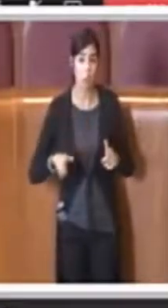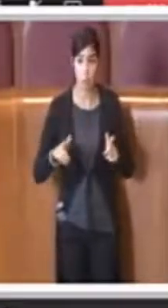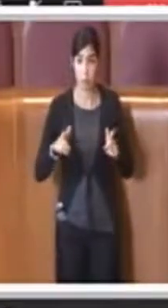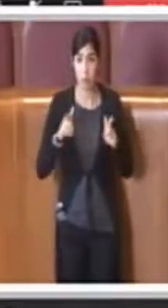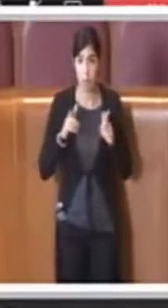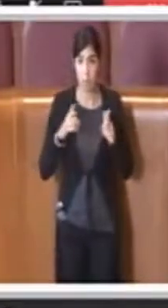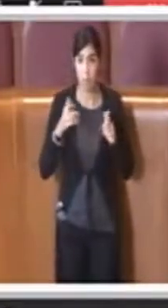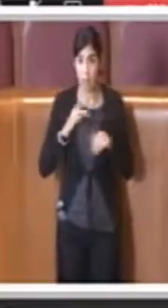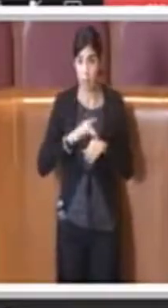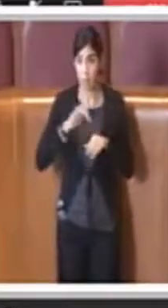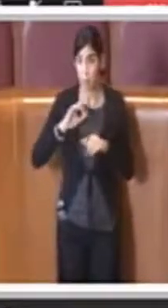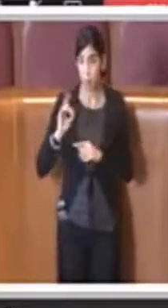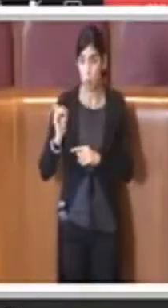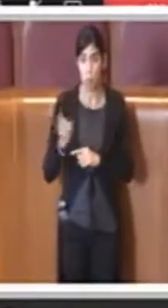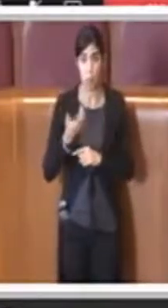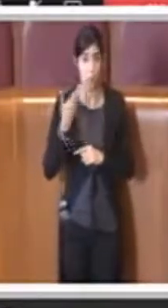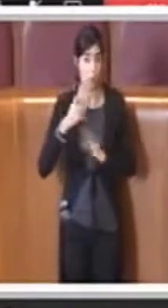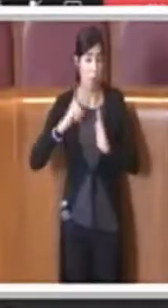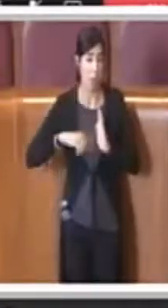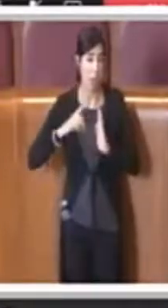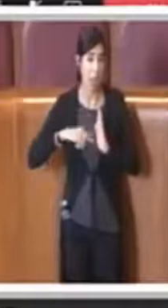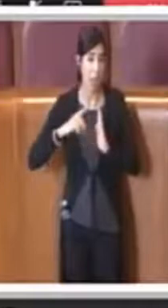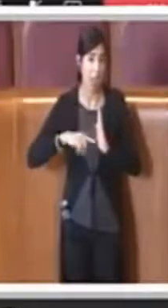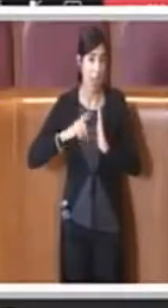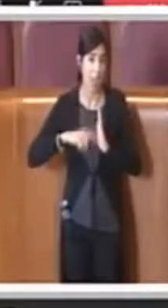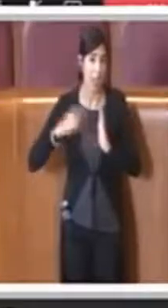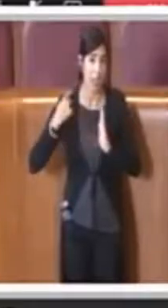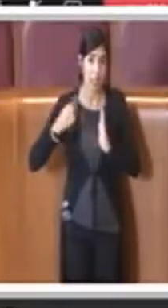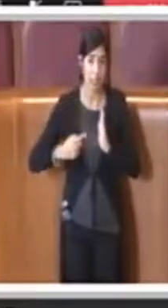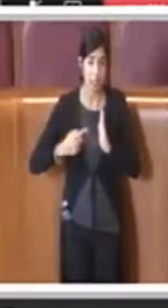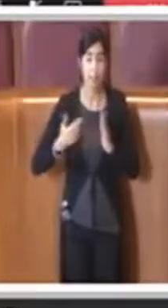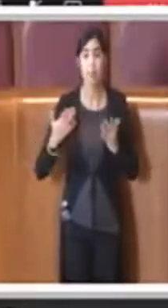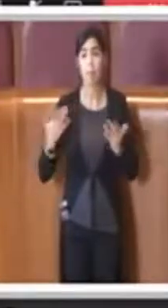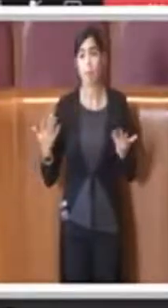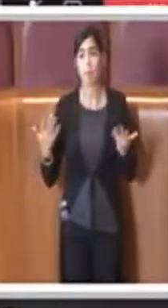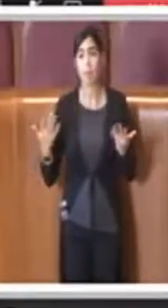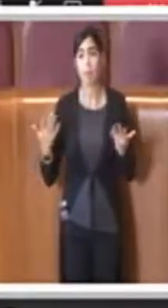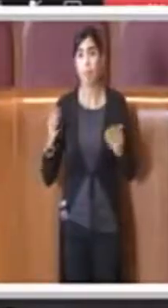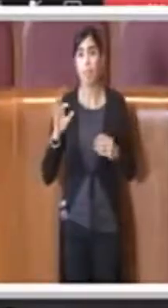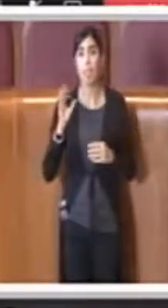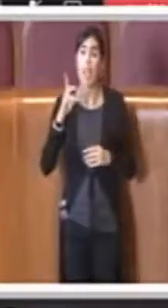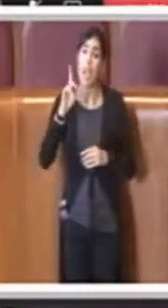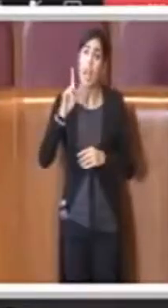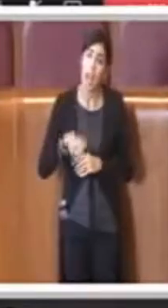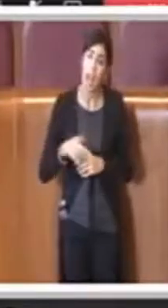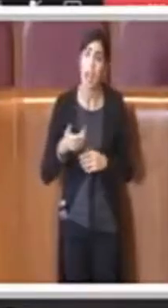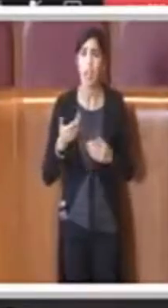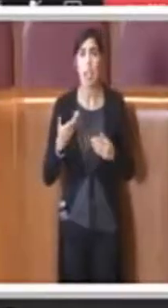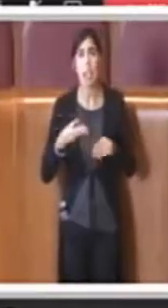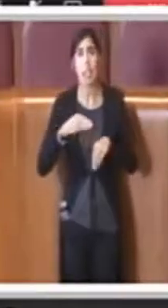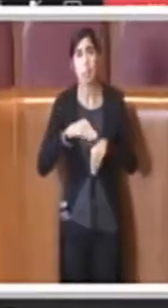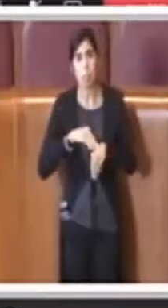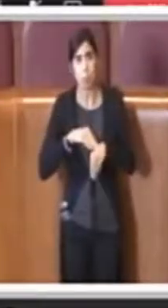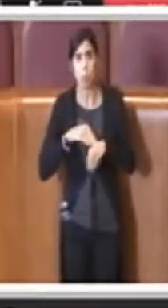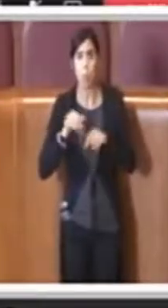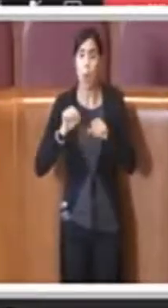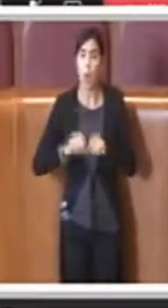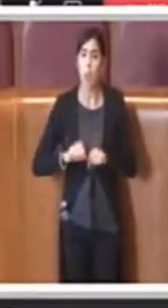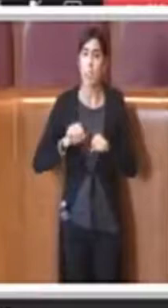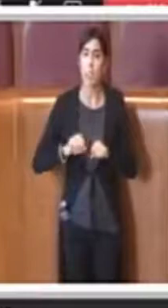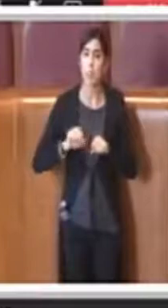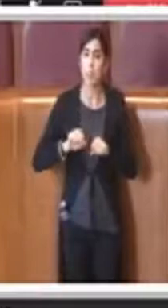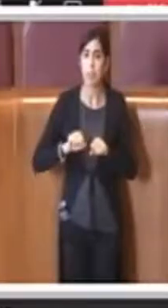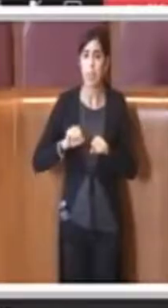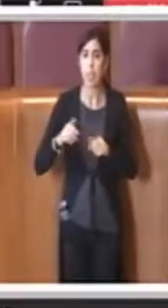vivendo, insomma, da molti mesi, come dire, avere anche opzionalmente e riuscire a